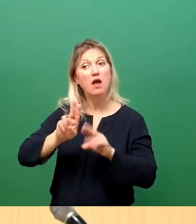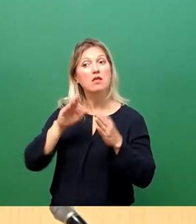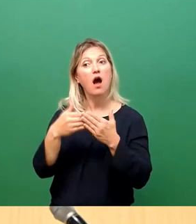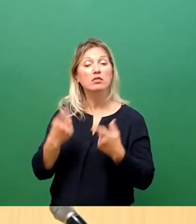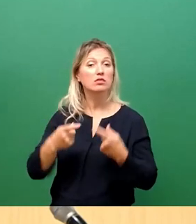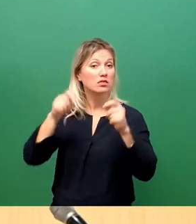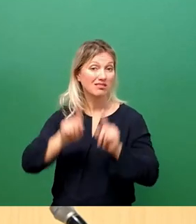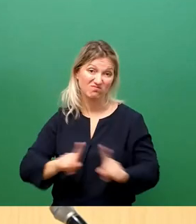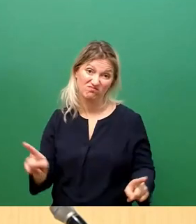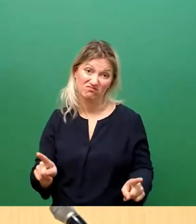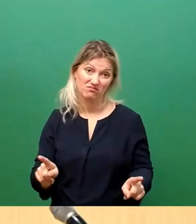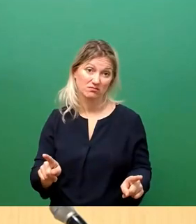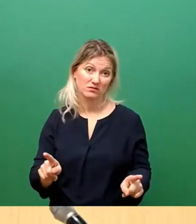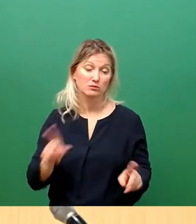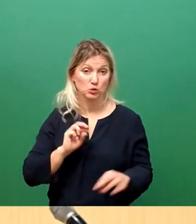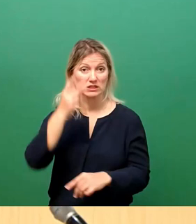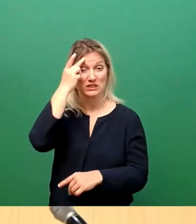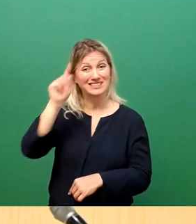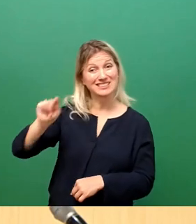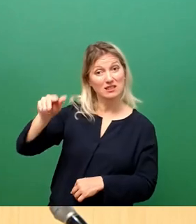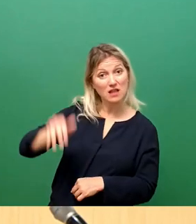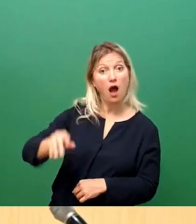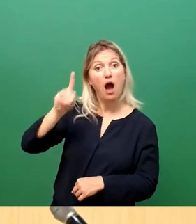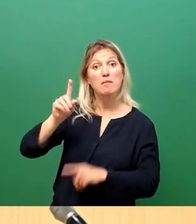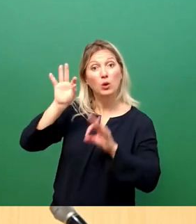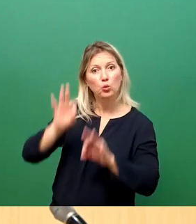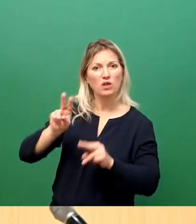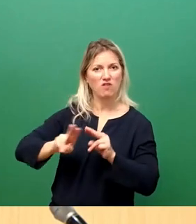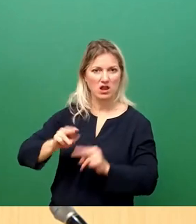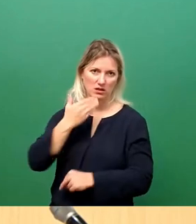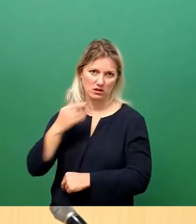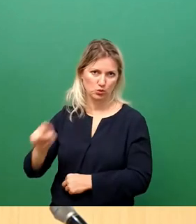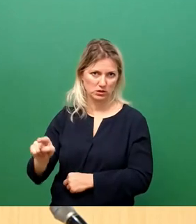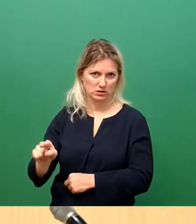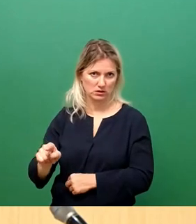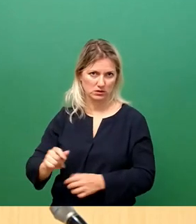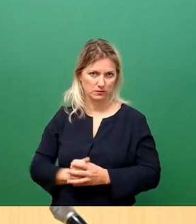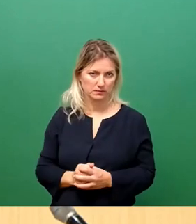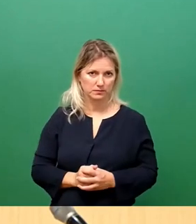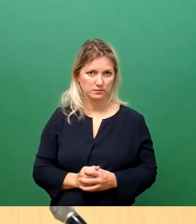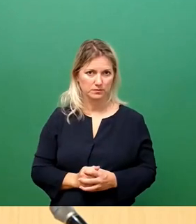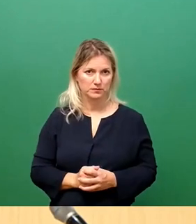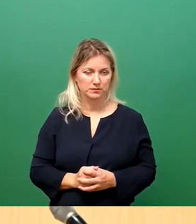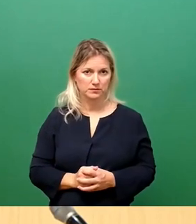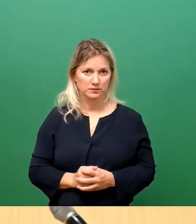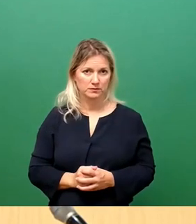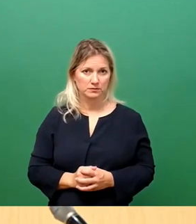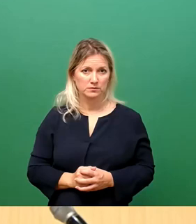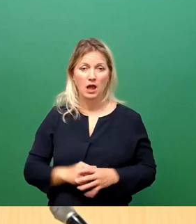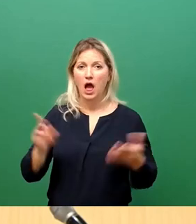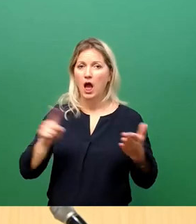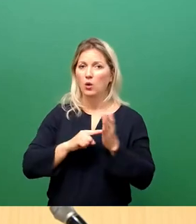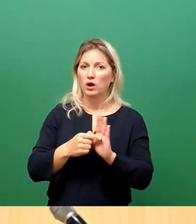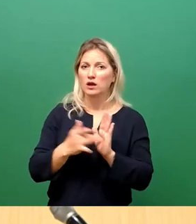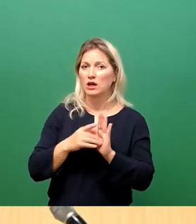Das muss man sich, glaube ich, ab und zu auch mal klar wehren. Und ich möchte tatsächlich auch mal hinsichtlich der Straßenbahn